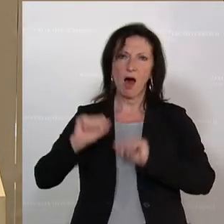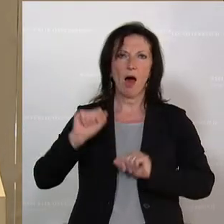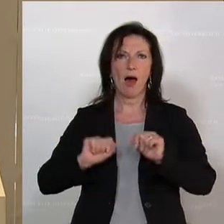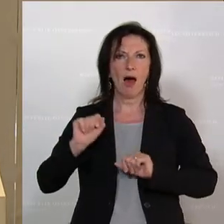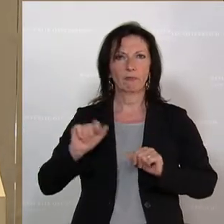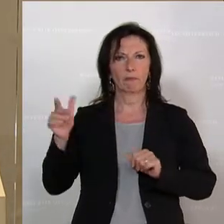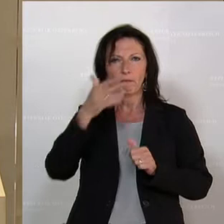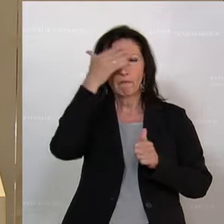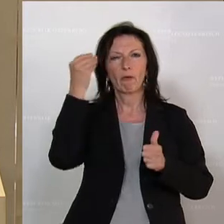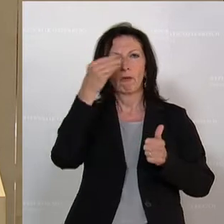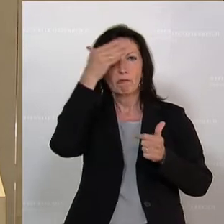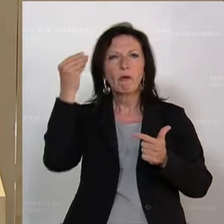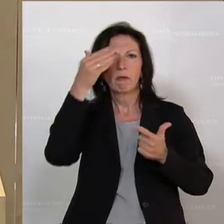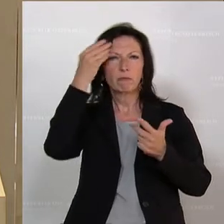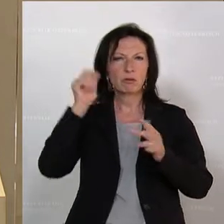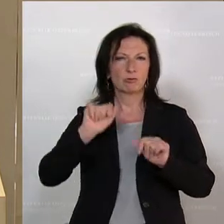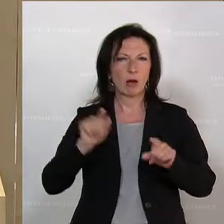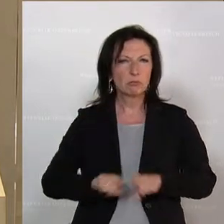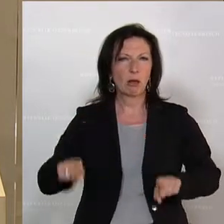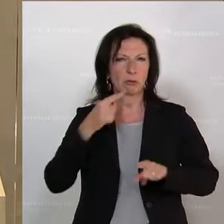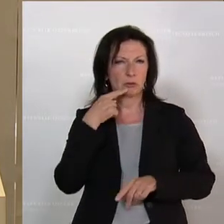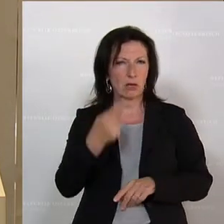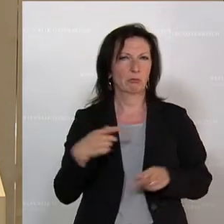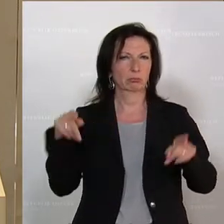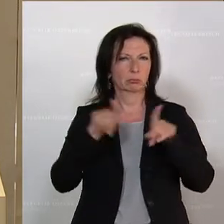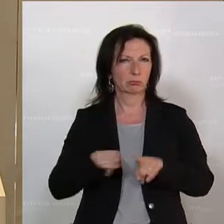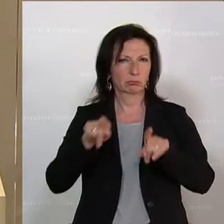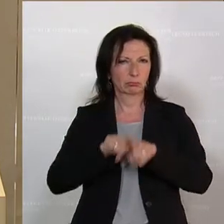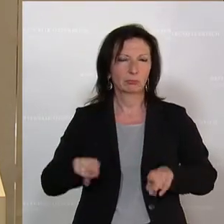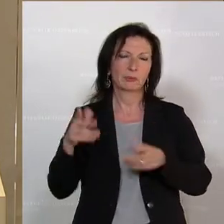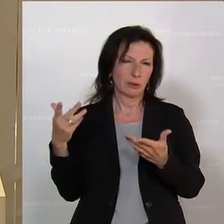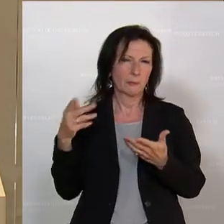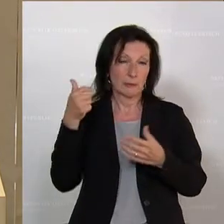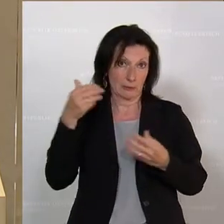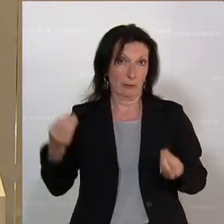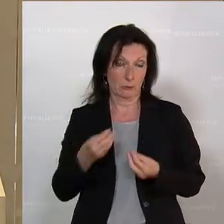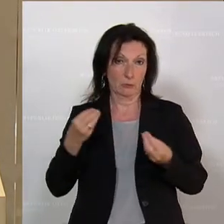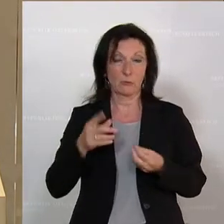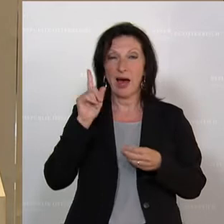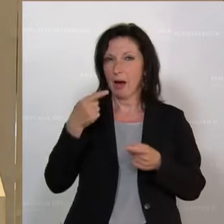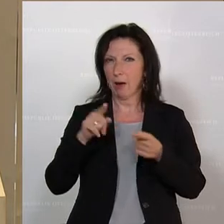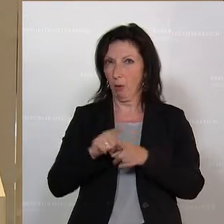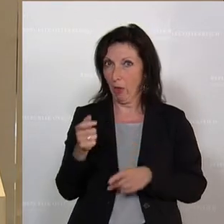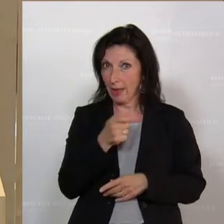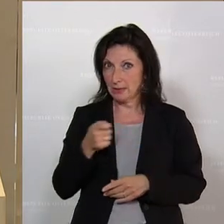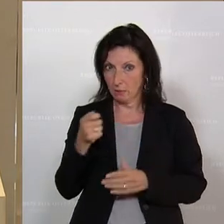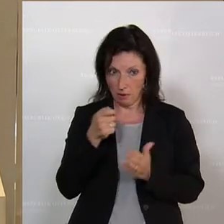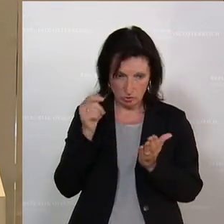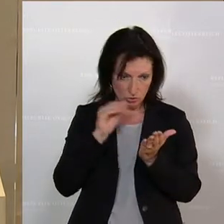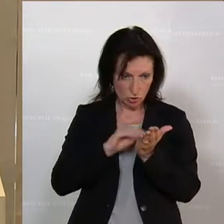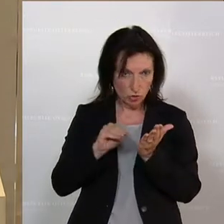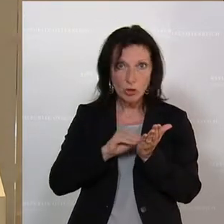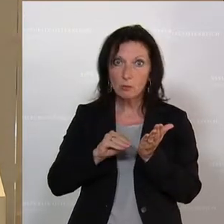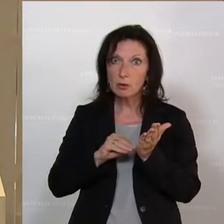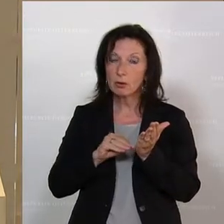Erinnernungslücken und auch Stehsätze immer wieder uns berichtet haben, aber natürlich auch durch die Inhalte der SMS und